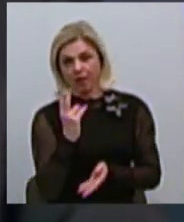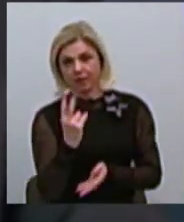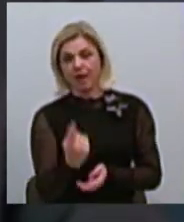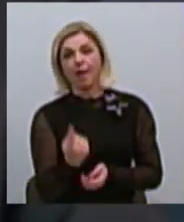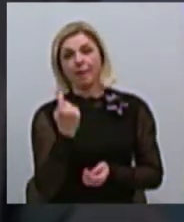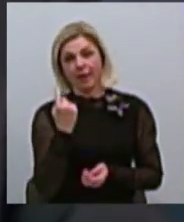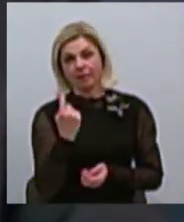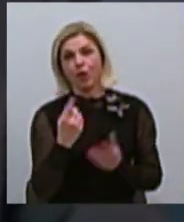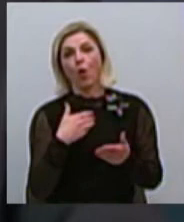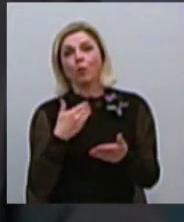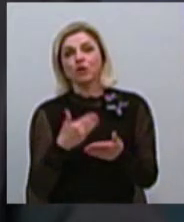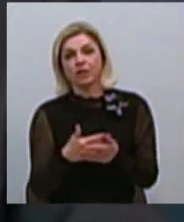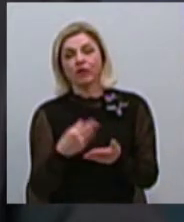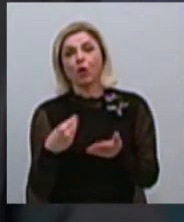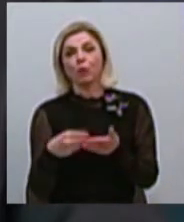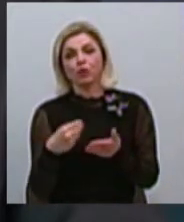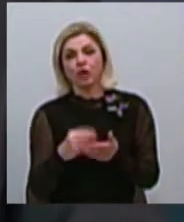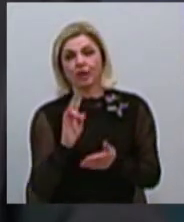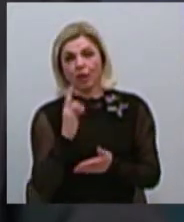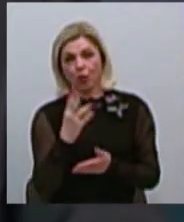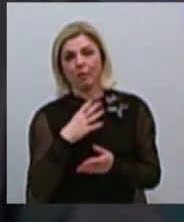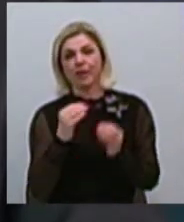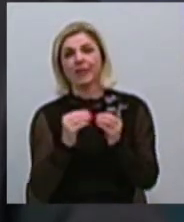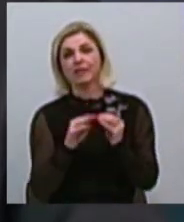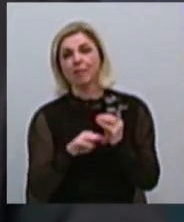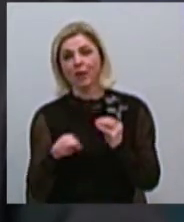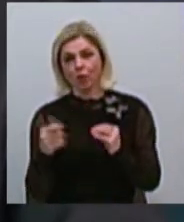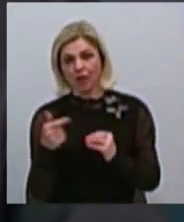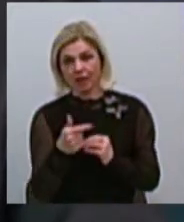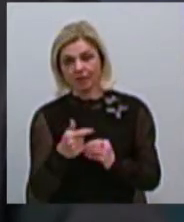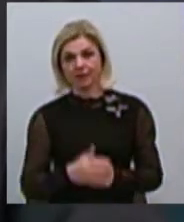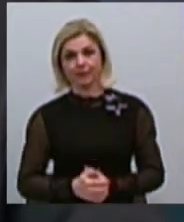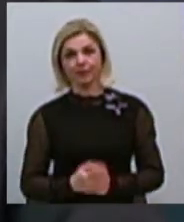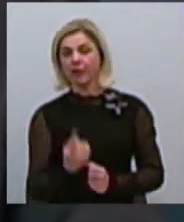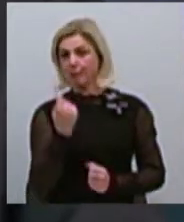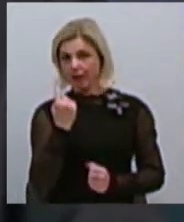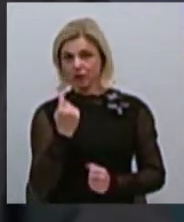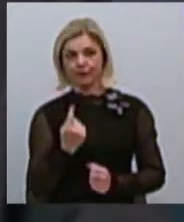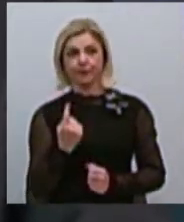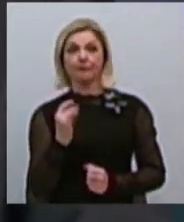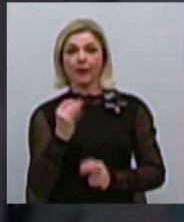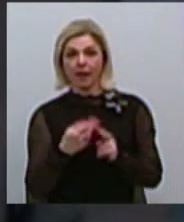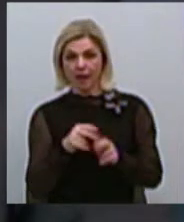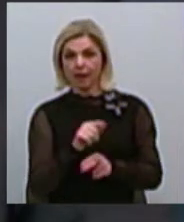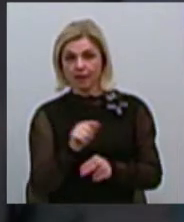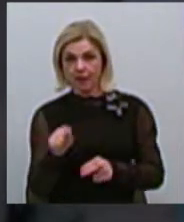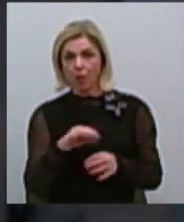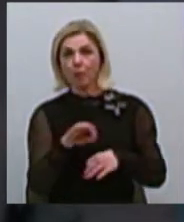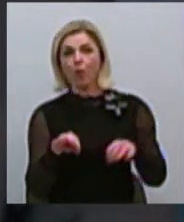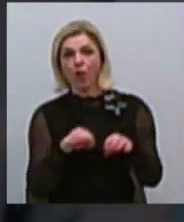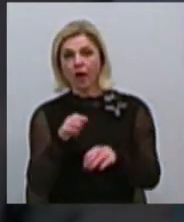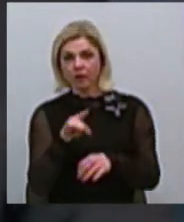общественный бюджет города Николаїві составлял 10 млн грн. Це перший? Да, перший. І ці проєкті були